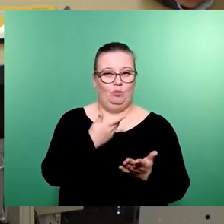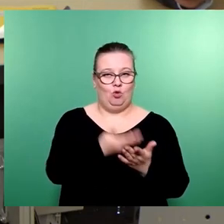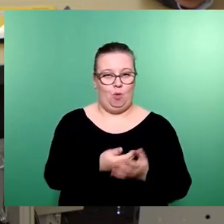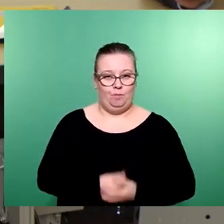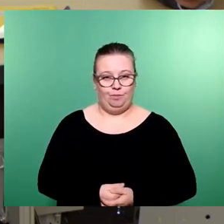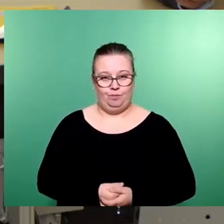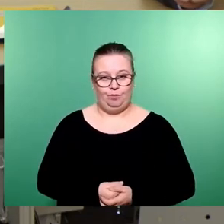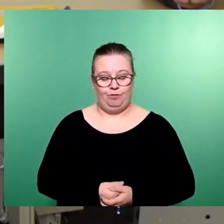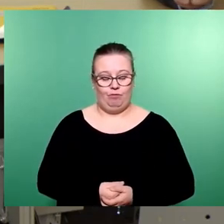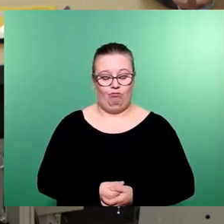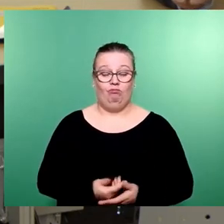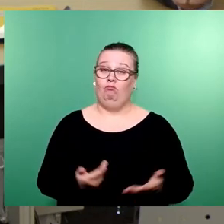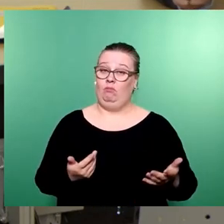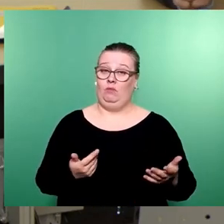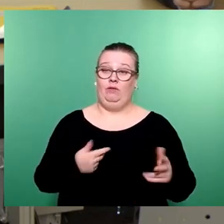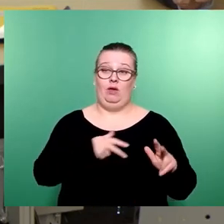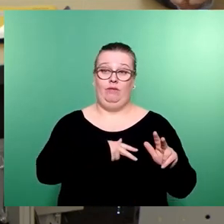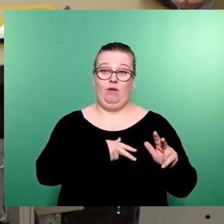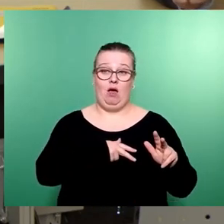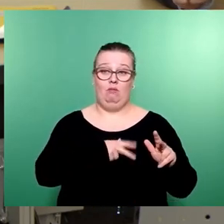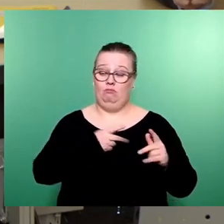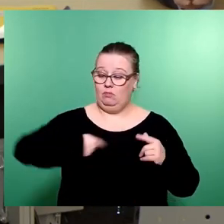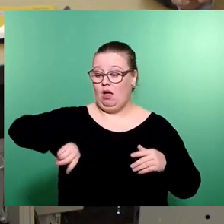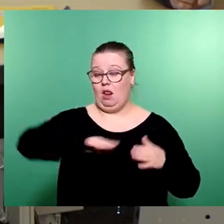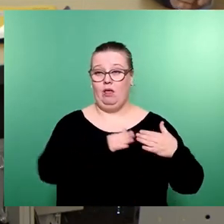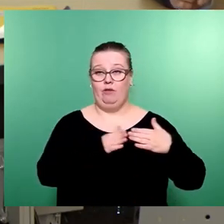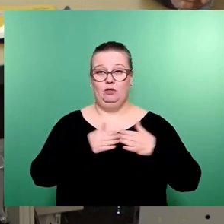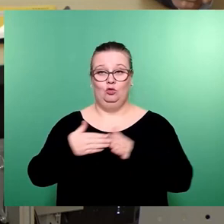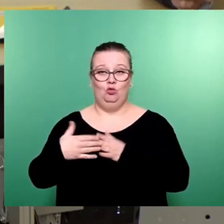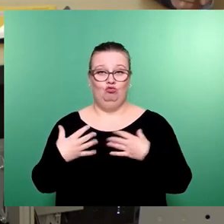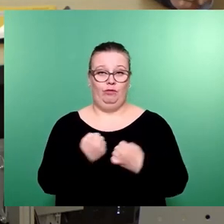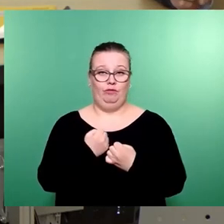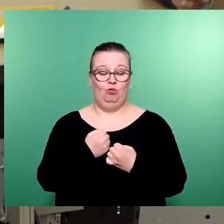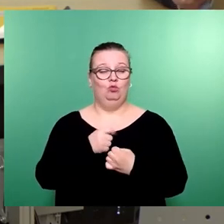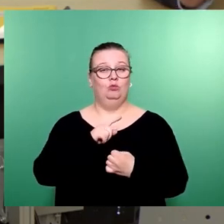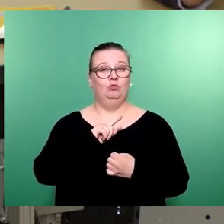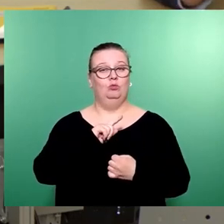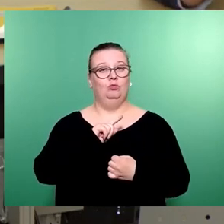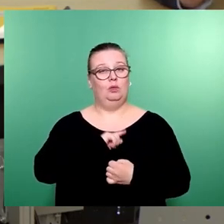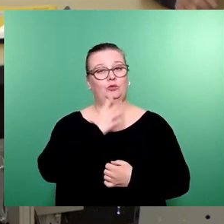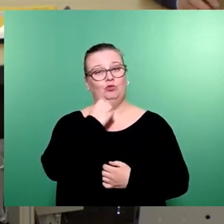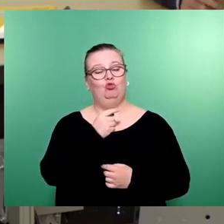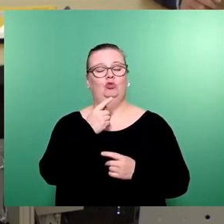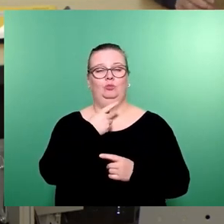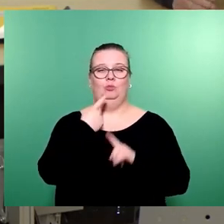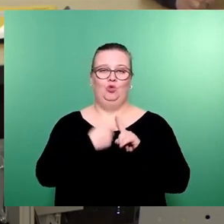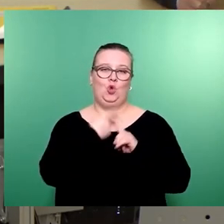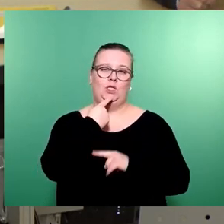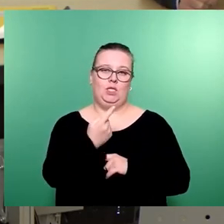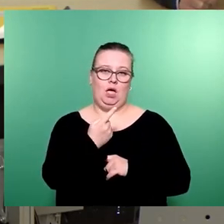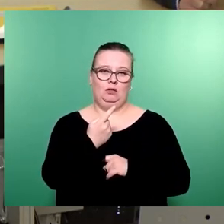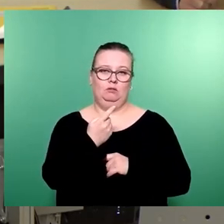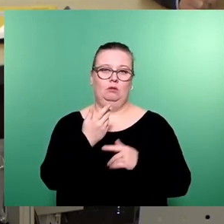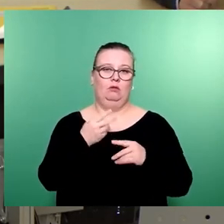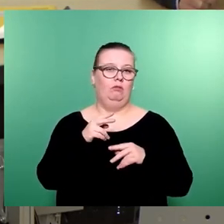Denn das ist etwas, was ja auch alle Fraktionen erreicht hat und das möchte ich noch mal betonen, dass im Vergleich zu anderen